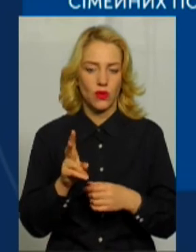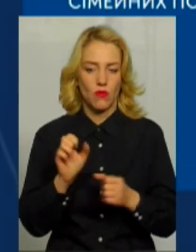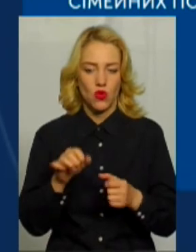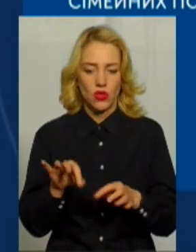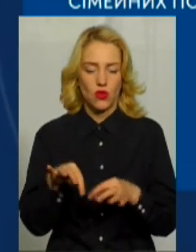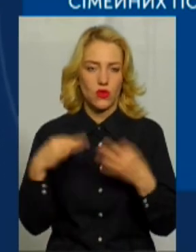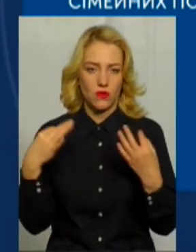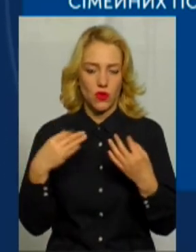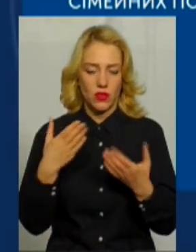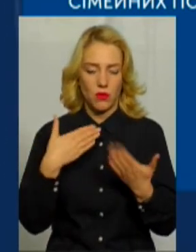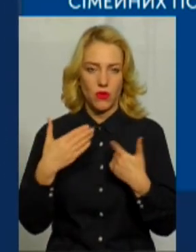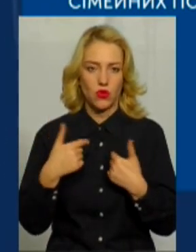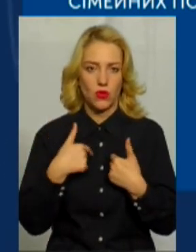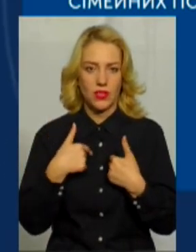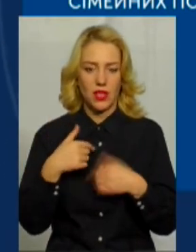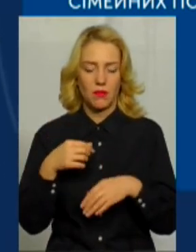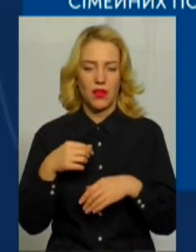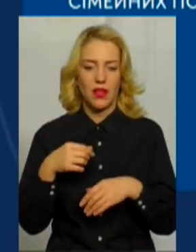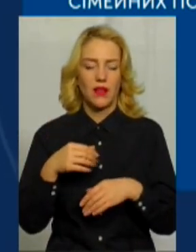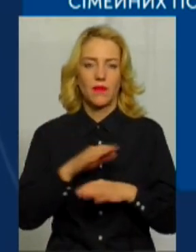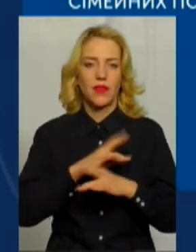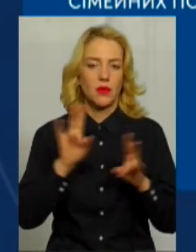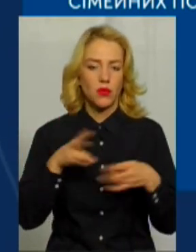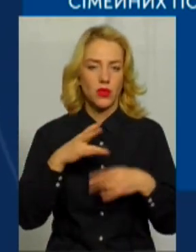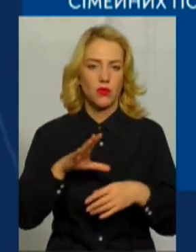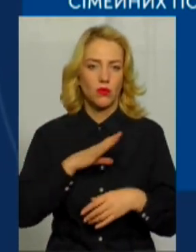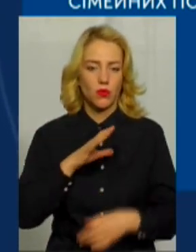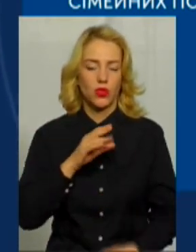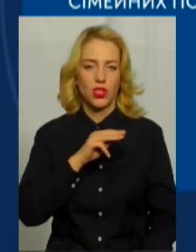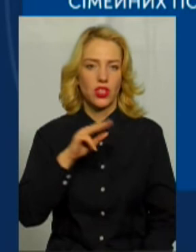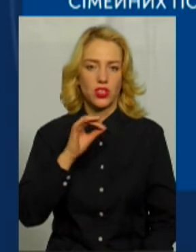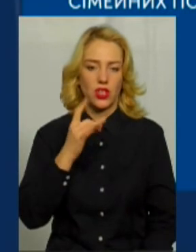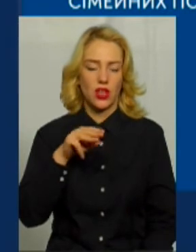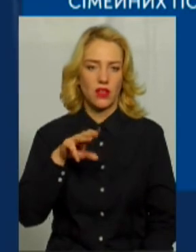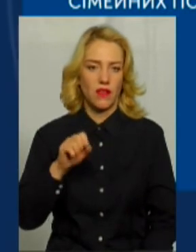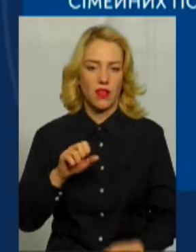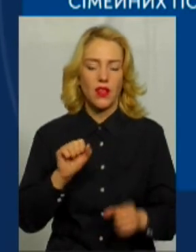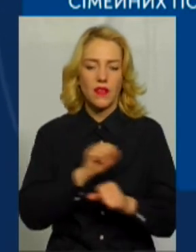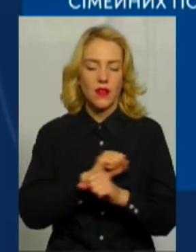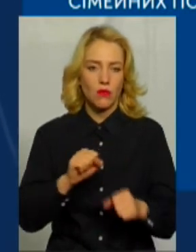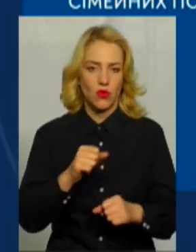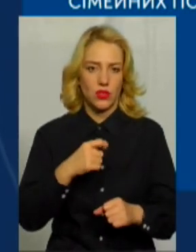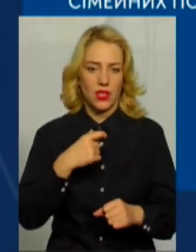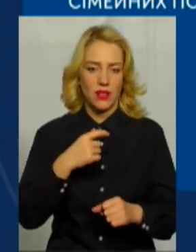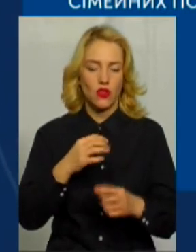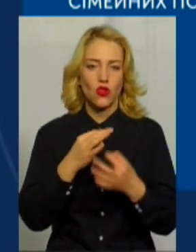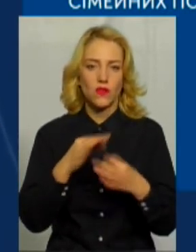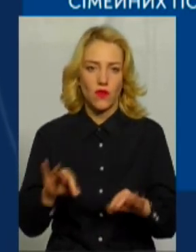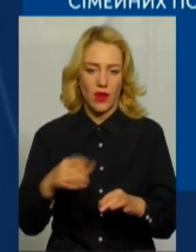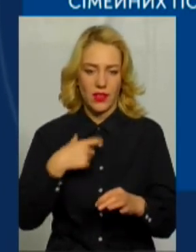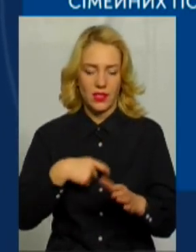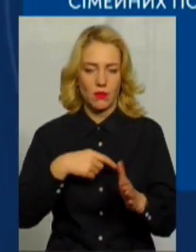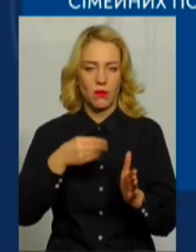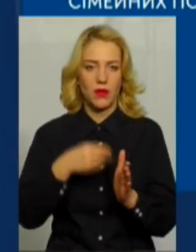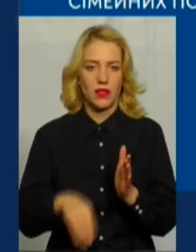насилля. Перше – це не грайте роль жертви і не дозволяйте принижувати свою гідність. А друге важливе правило – це